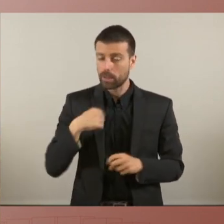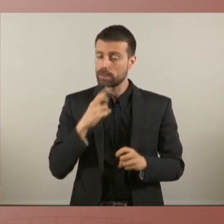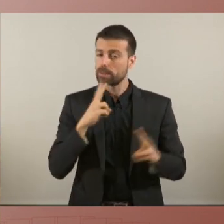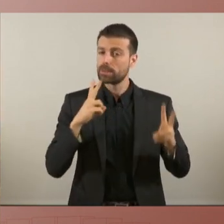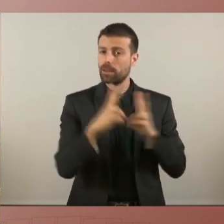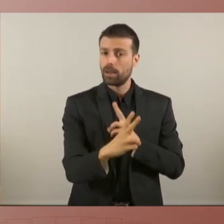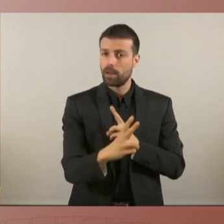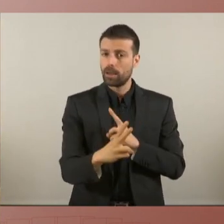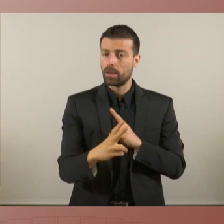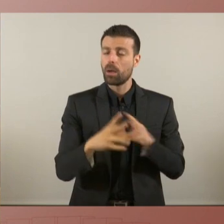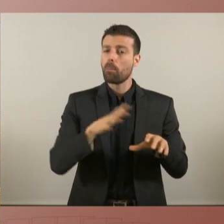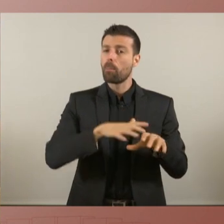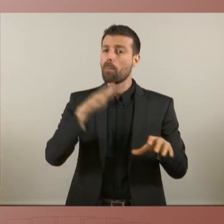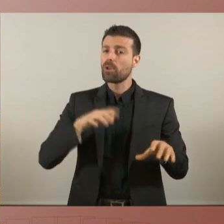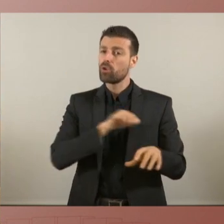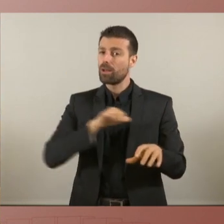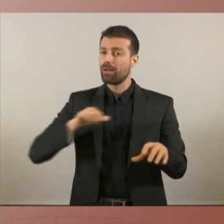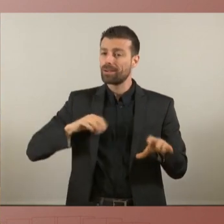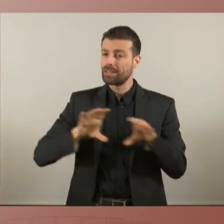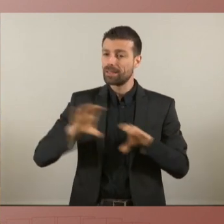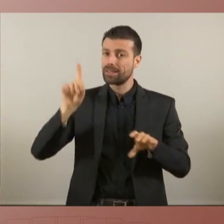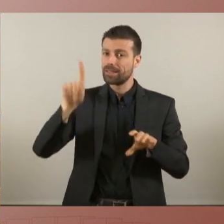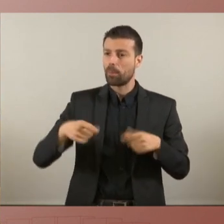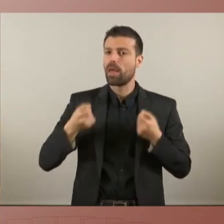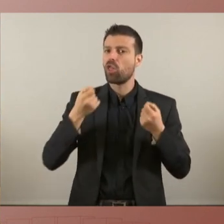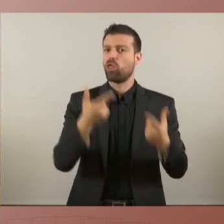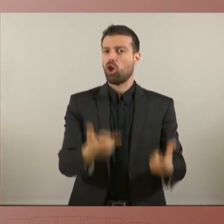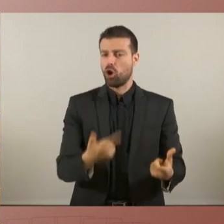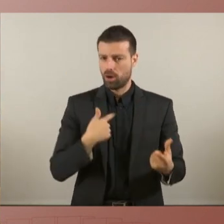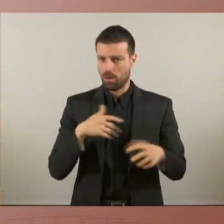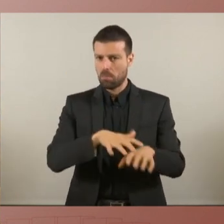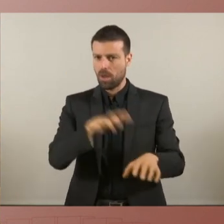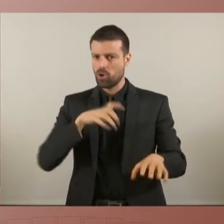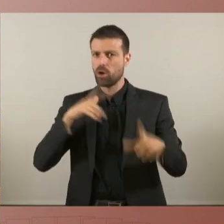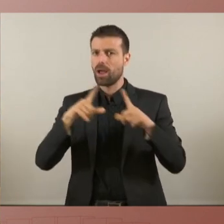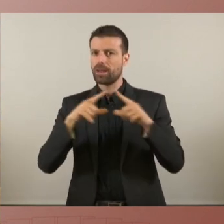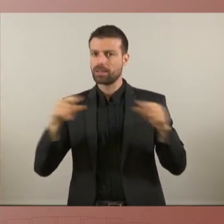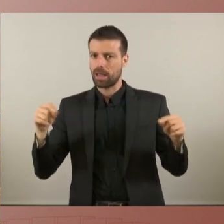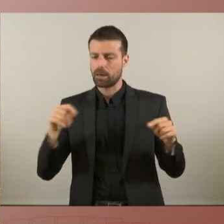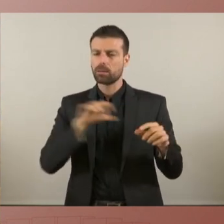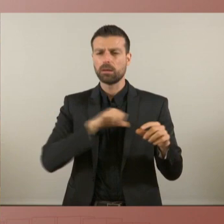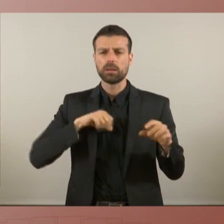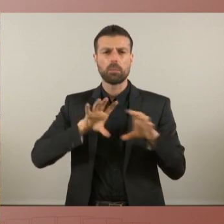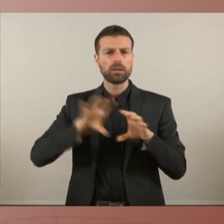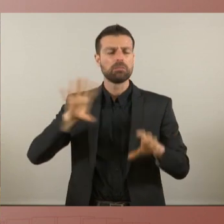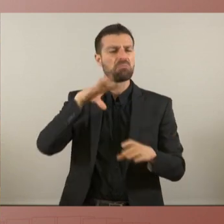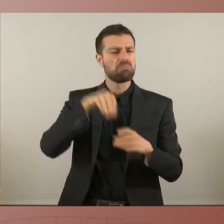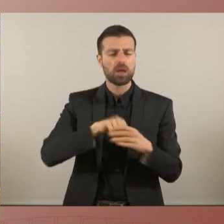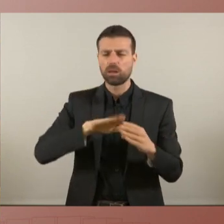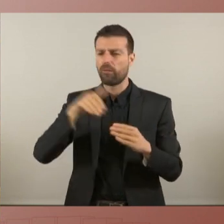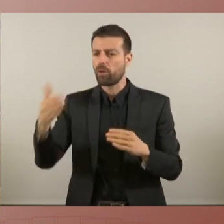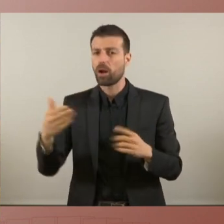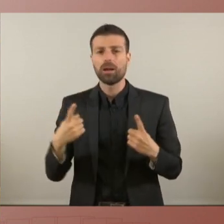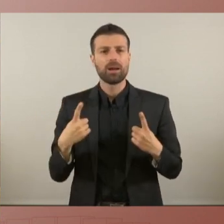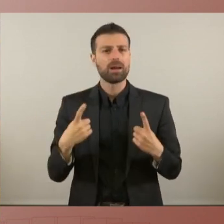aquesta majoria independentista que també va donar una majoria d'esquerres dins i fora de l'independentisme necessitem que passi dels